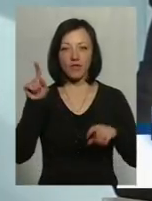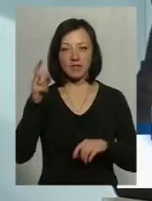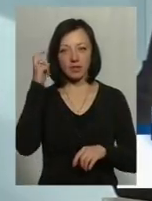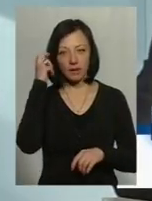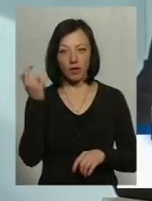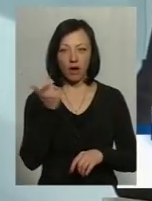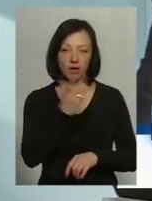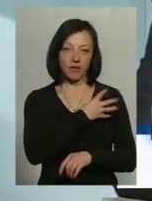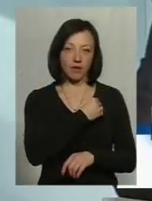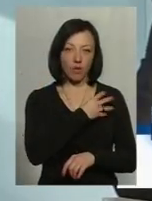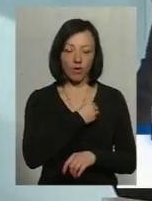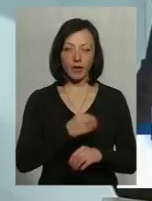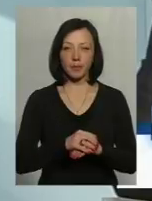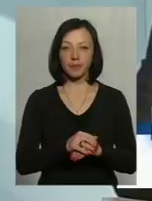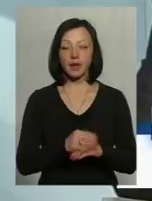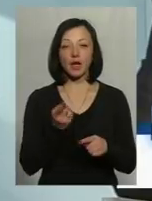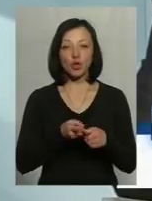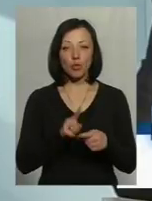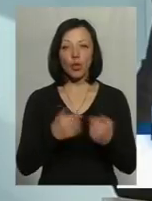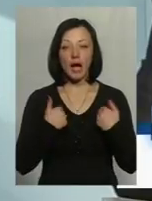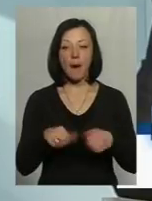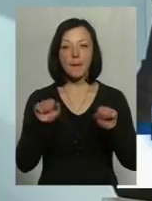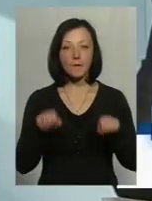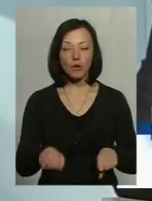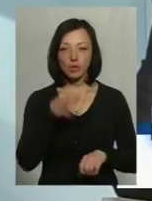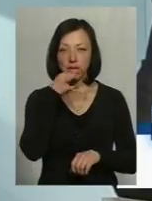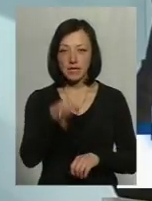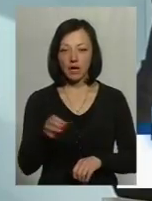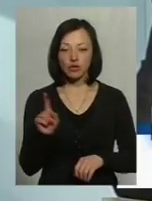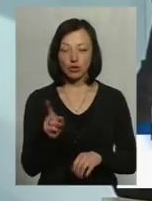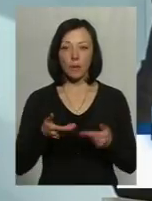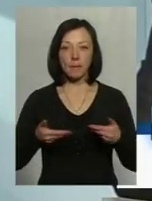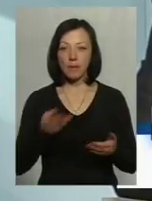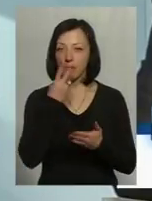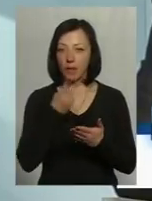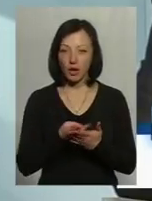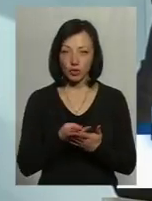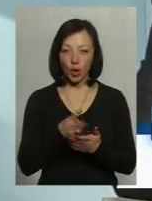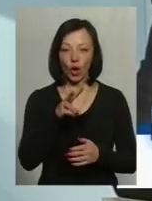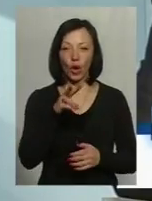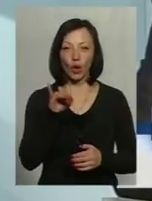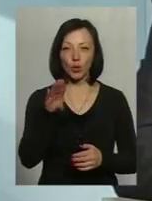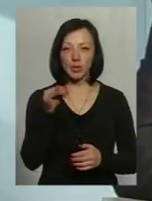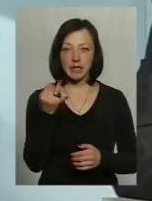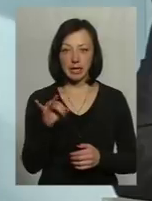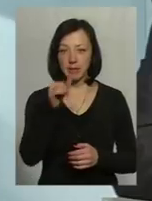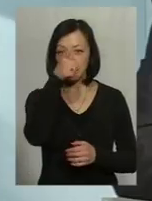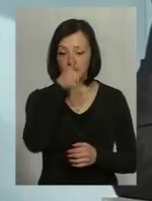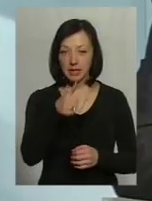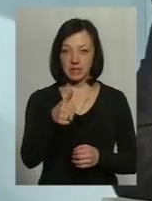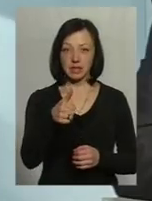в Харкові, в Львові. Тому я можу сказати тільки, що от вже ми бачимо лютий місяць,